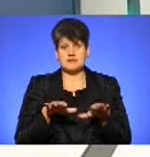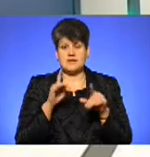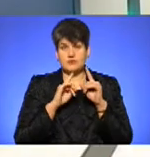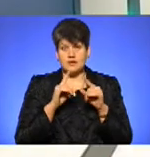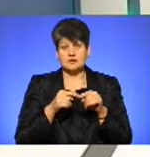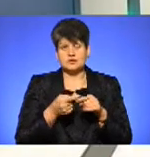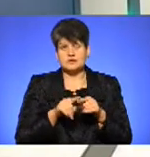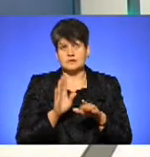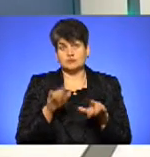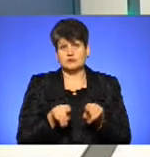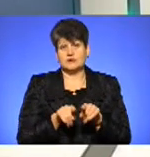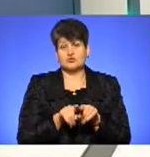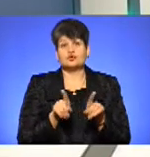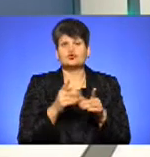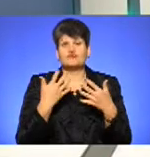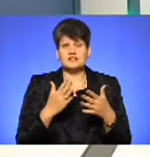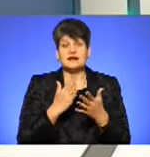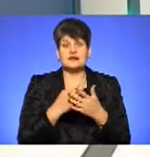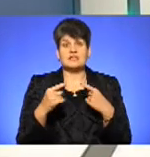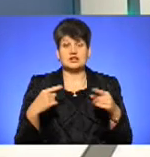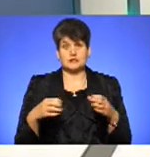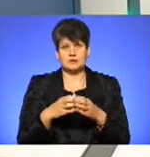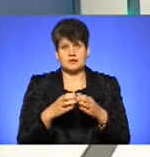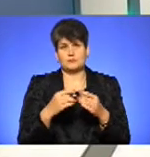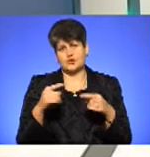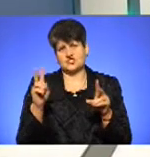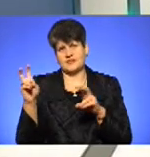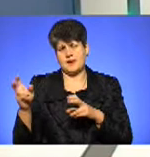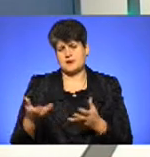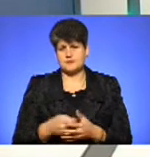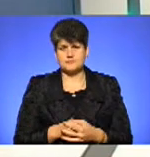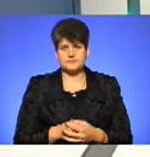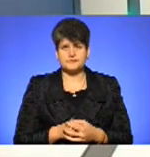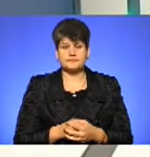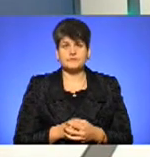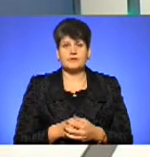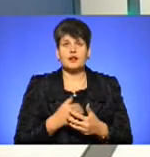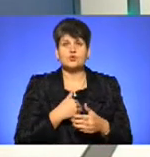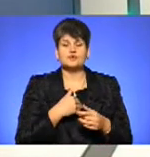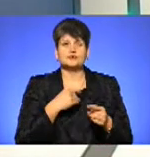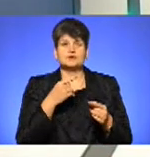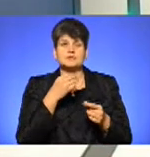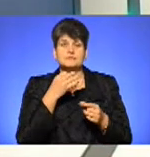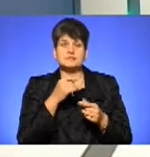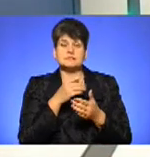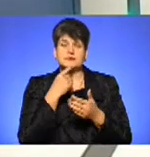саме, що є вже і в інших громадах, тільки по інших темах. Почула ваша відповідь. Хочу перейти до наступної теми. Нещодавно на Тернопільщині